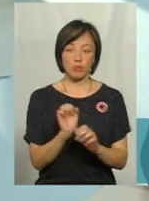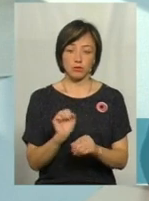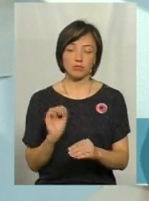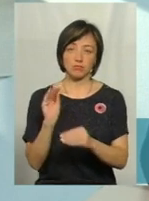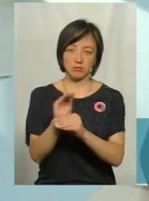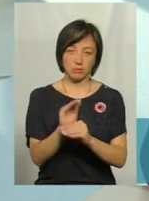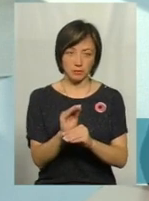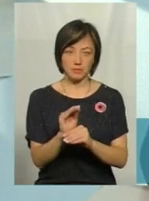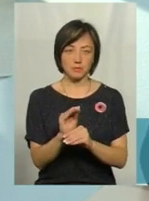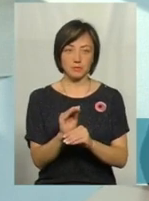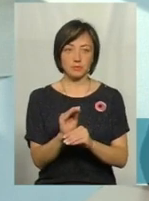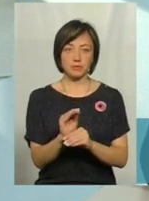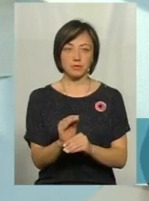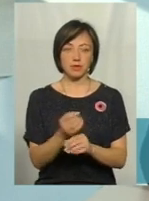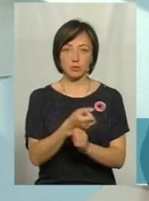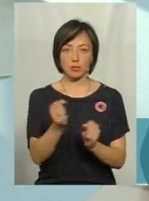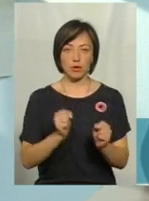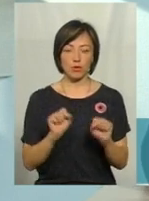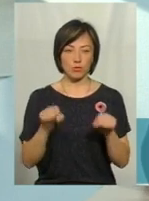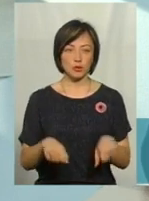використовувати цю зброю.